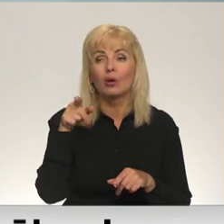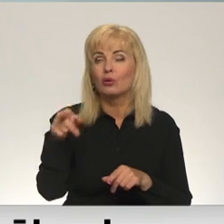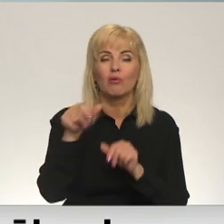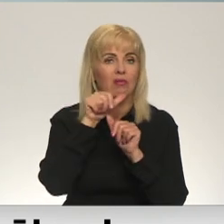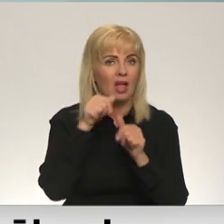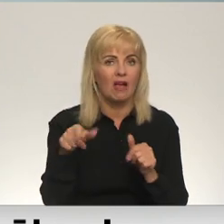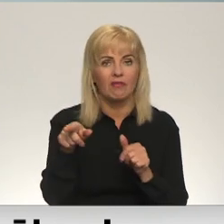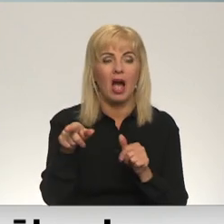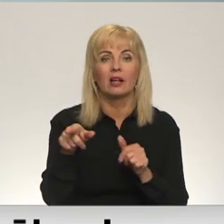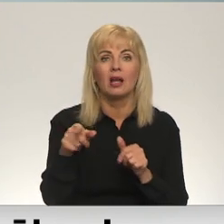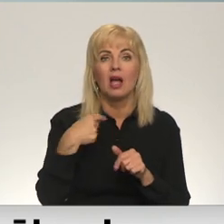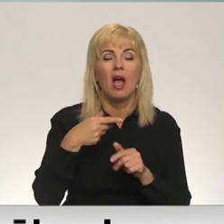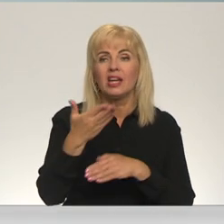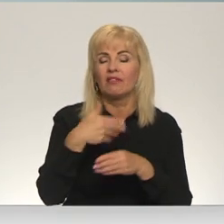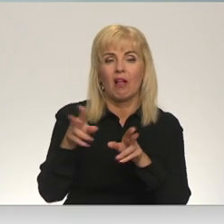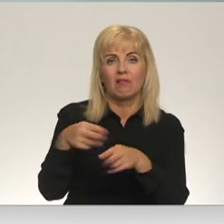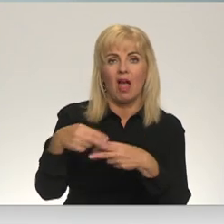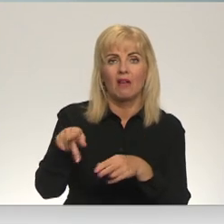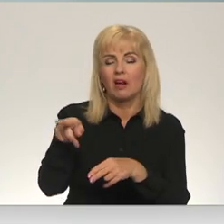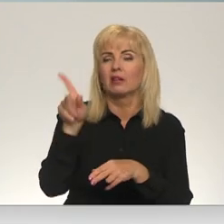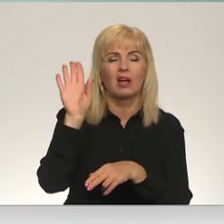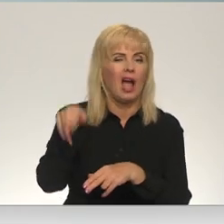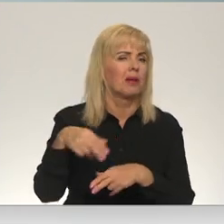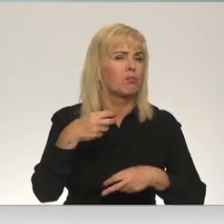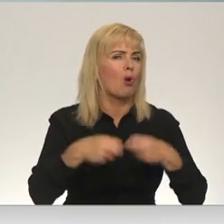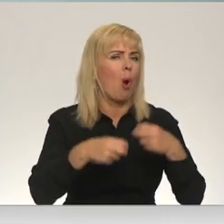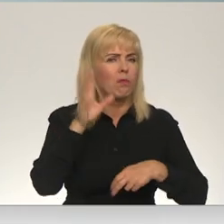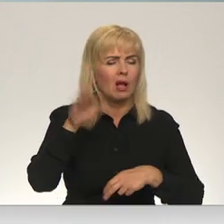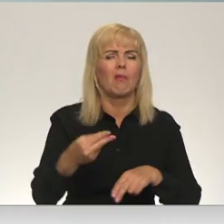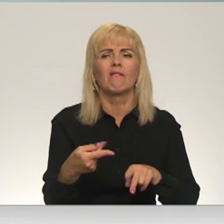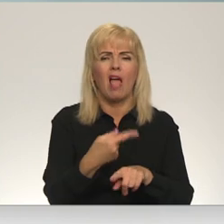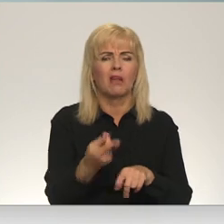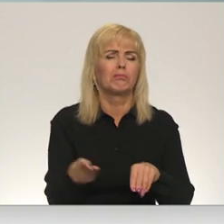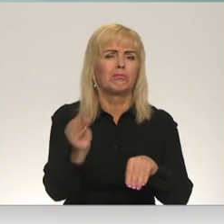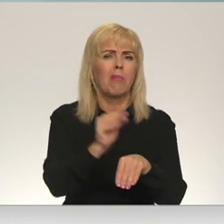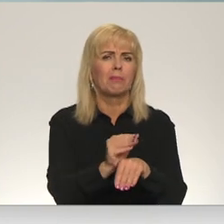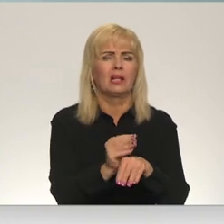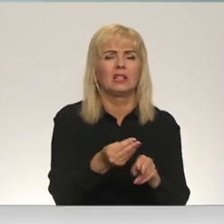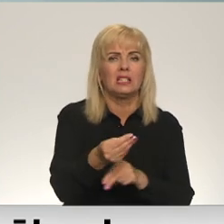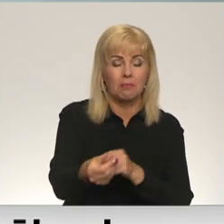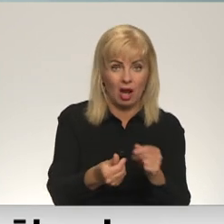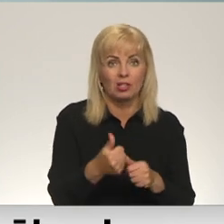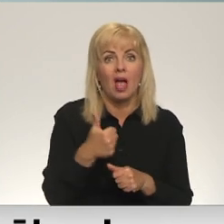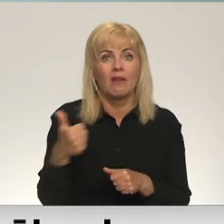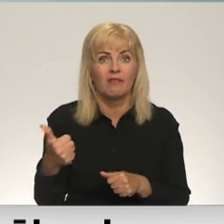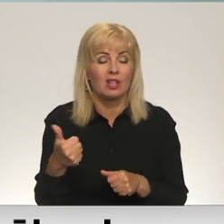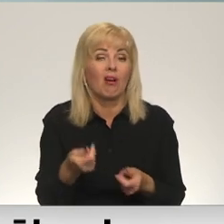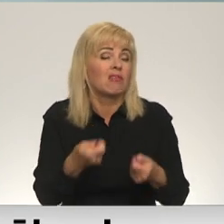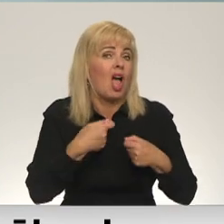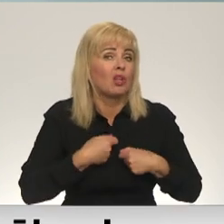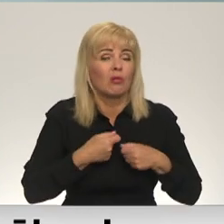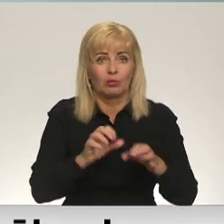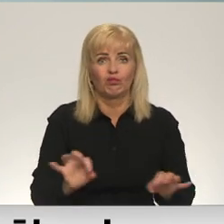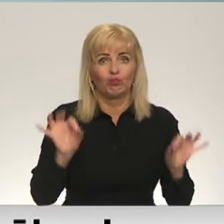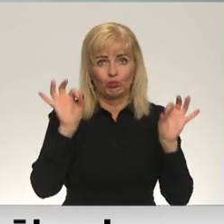tādu slibu nevajagums, ar invalitāti nevajag, tās ir tikai problēmas un papildus izmaksas. Tas jau viņiem arī nedod vairs nekādu